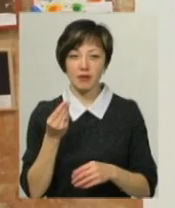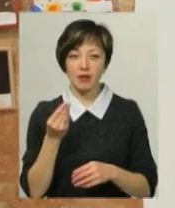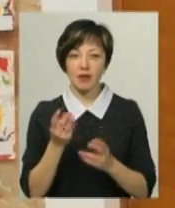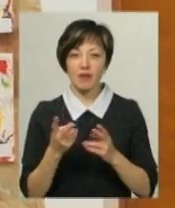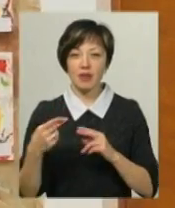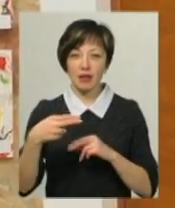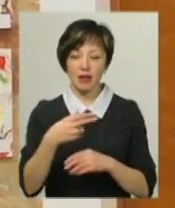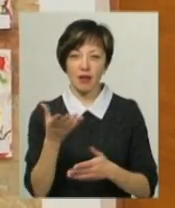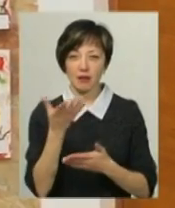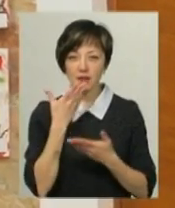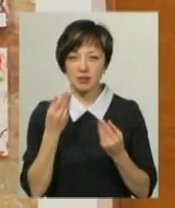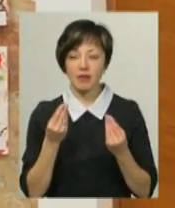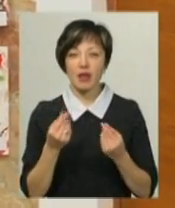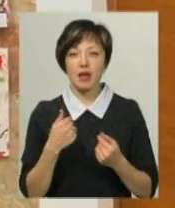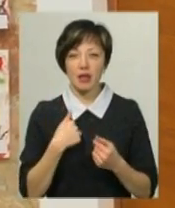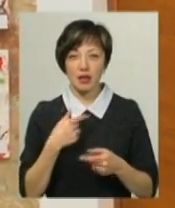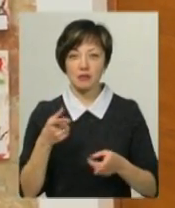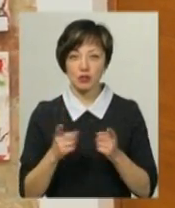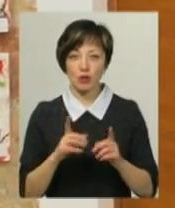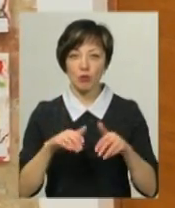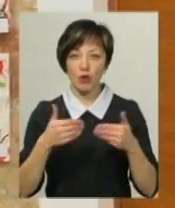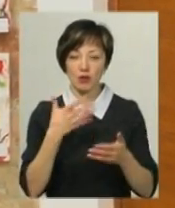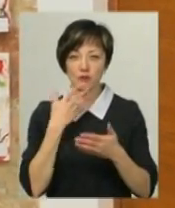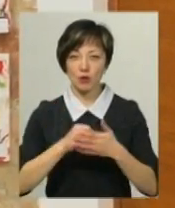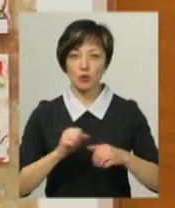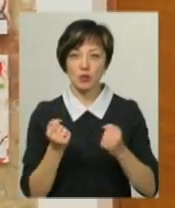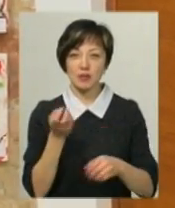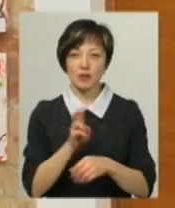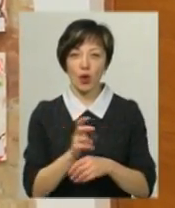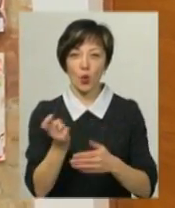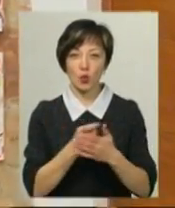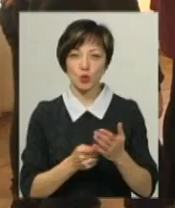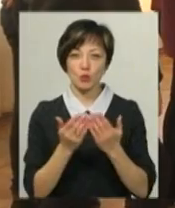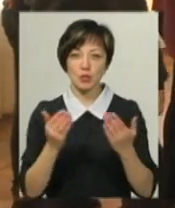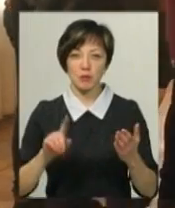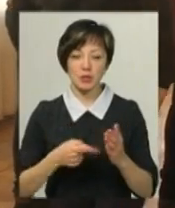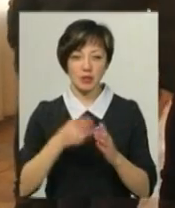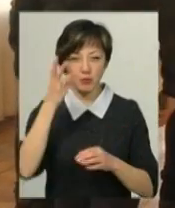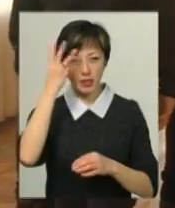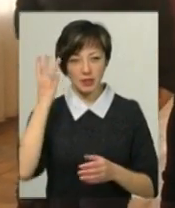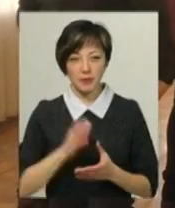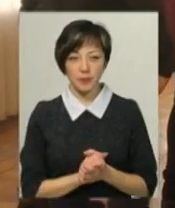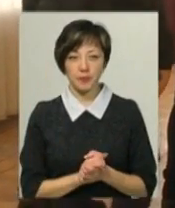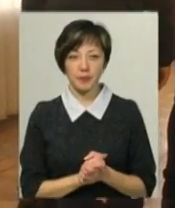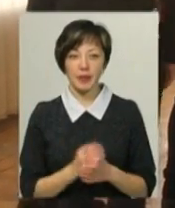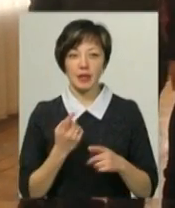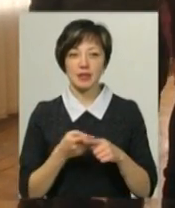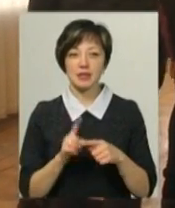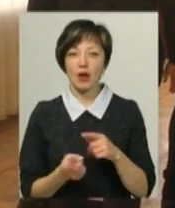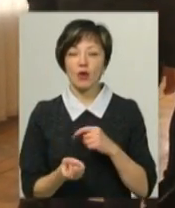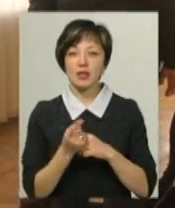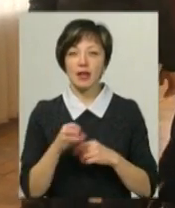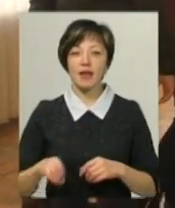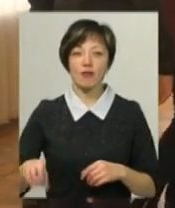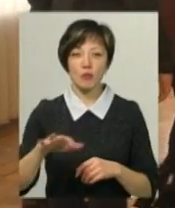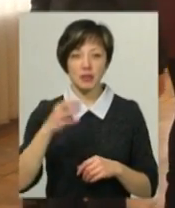ветенанки. Я, звичайно, пораджу своїм друзям завітати у художній музей міста Хмельницького. Це полистий європейської цивілізації. Західна